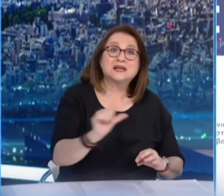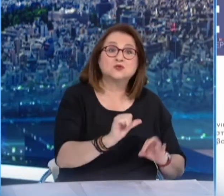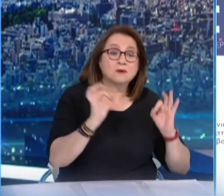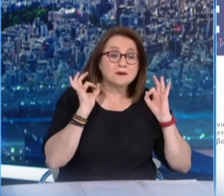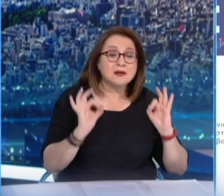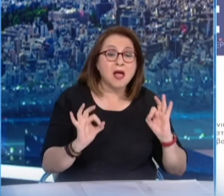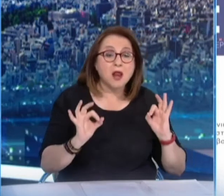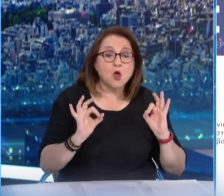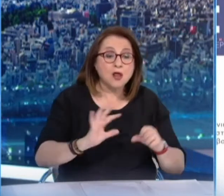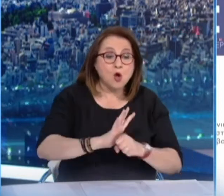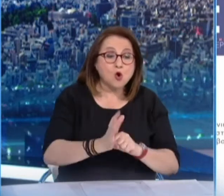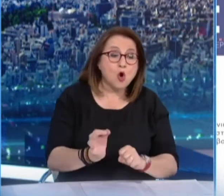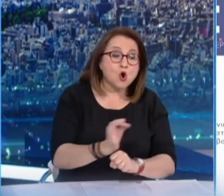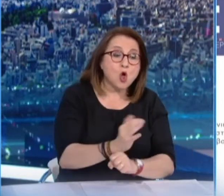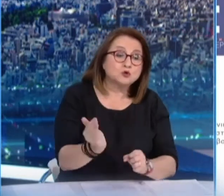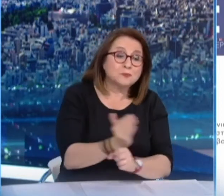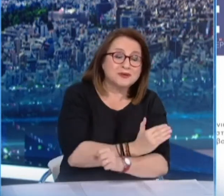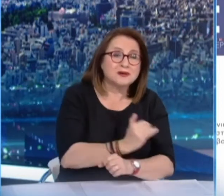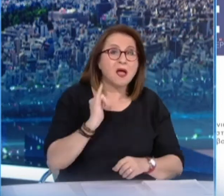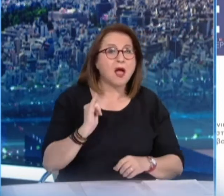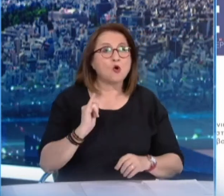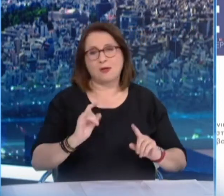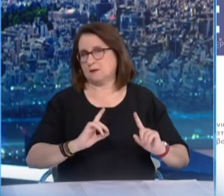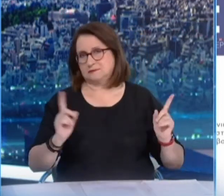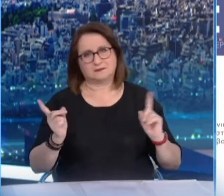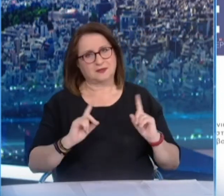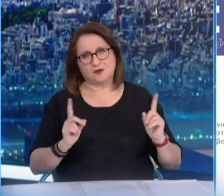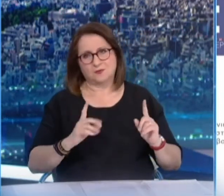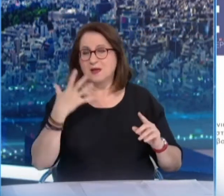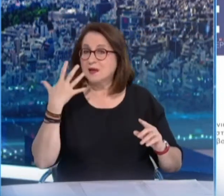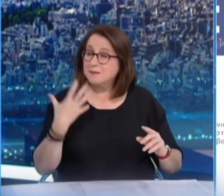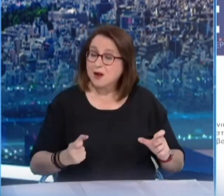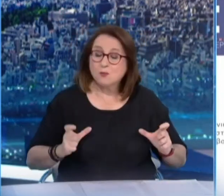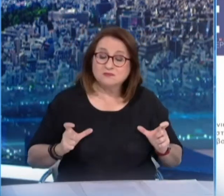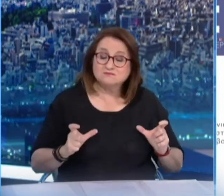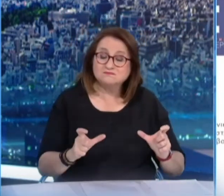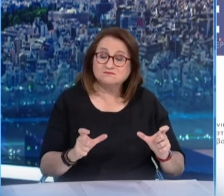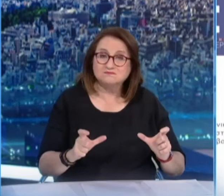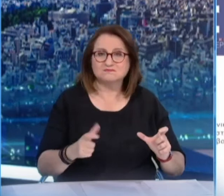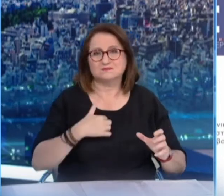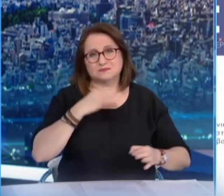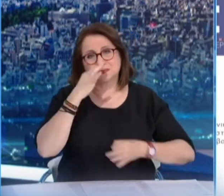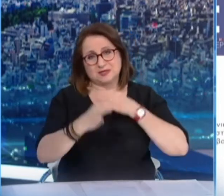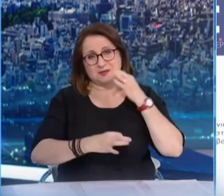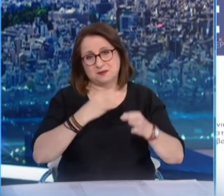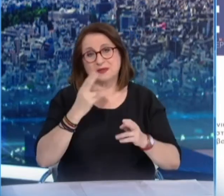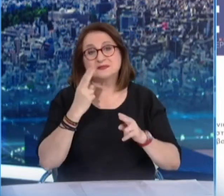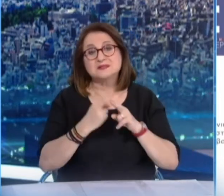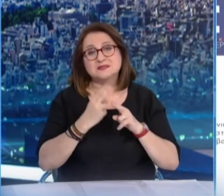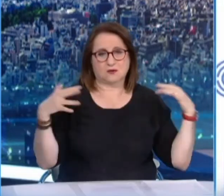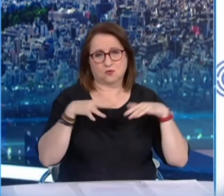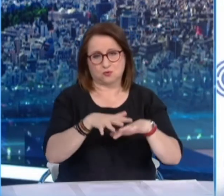προκορονοϊού και ότι όποιοι περιορισμού εξεκολουθούν να υπάρχουν, έχουν σαν κύριο στόχο τον έλεγχο της πανδημίας.